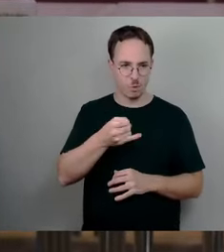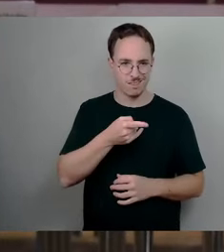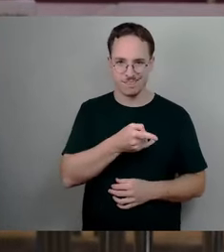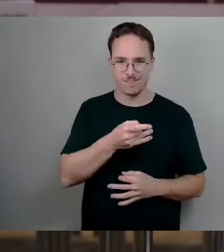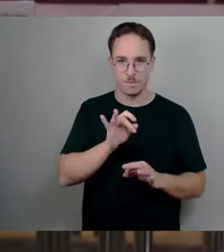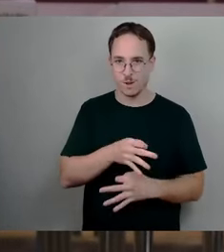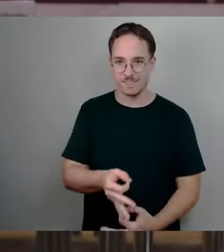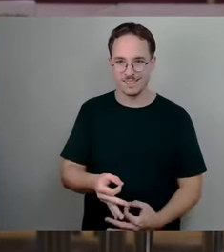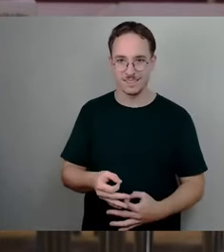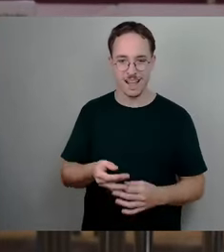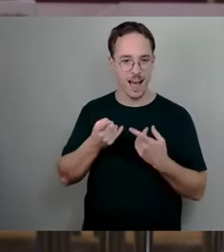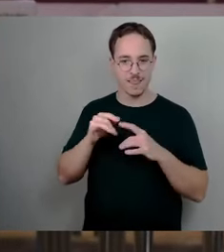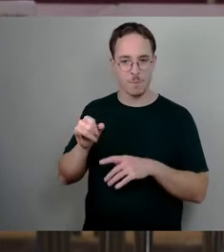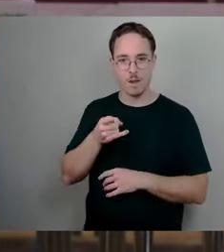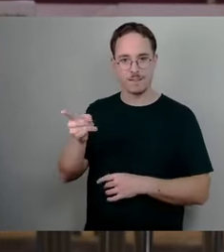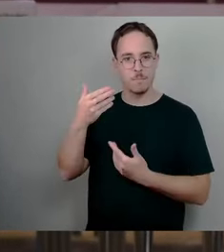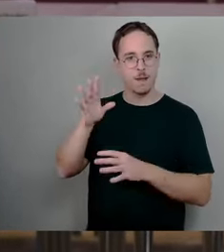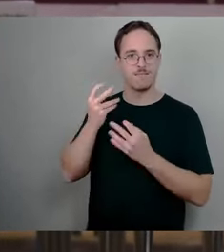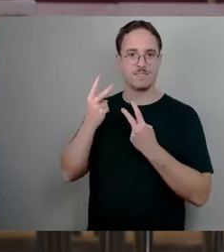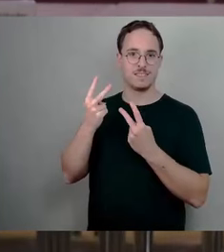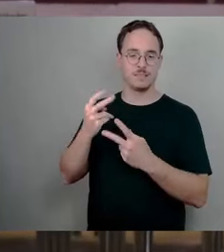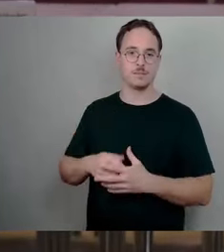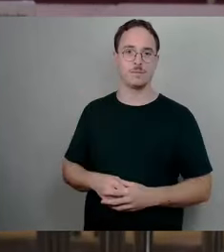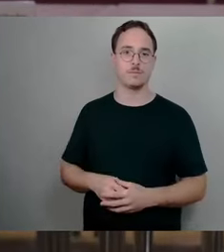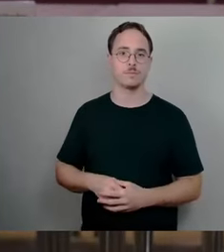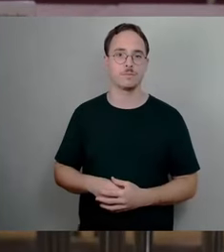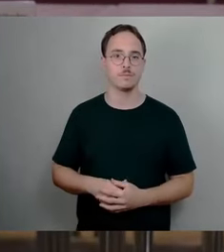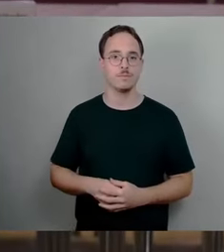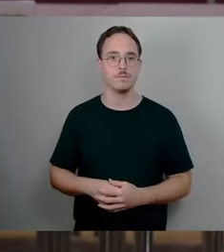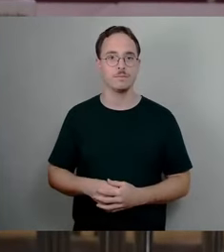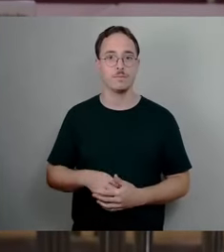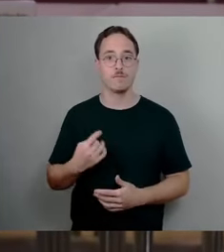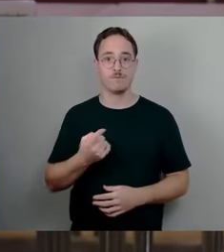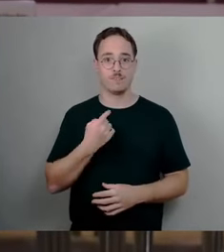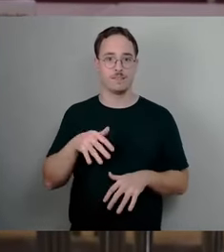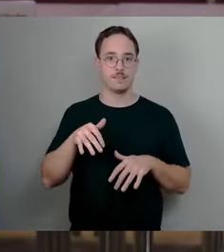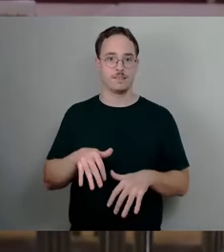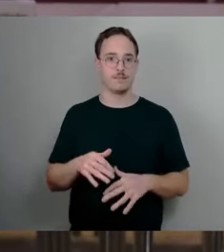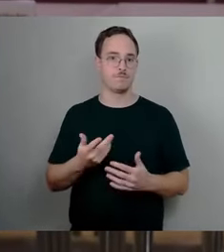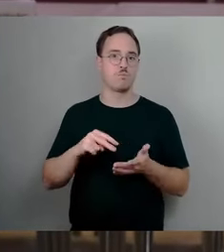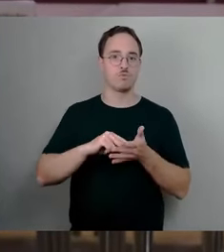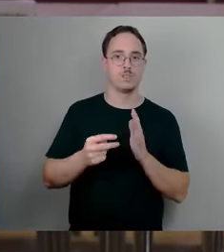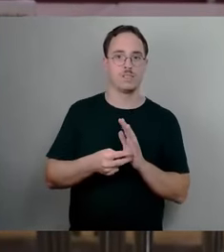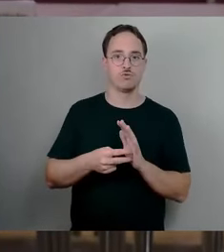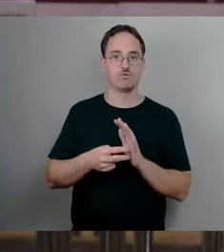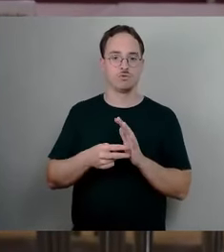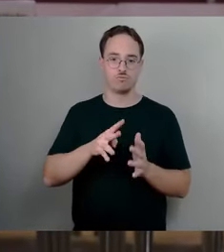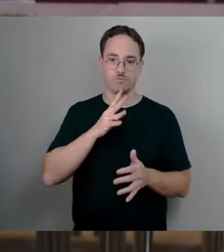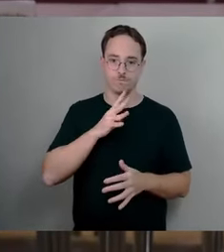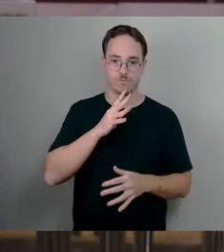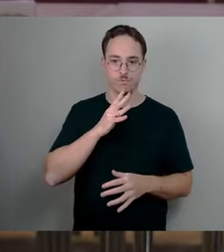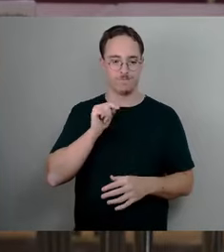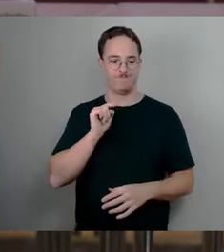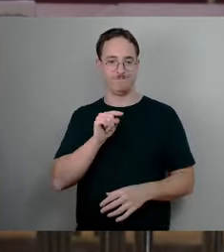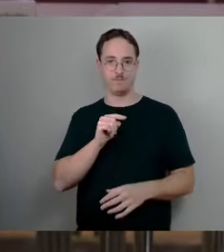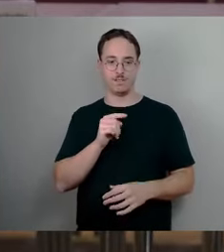dass wir als kulturpolitische Sprecher oder als Mitglieder des Kulturausschusses hier in dieses Vorhaben zumindest informell erst